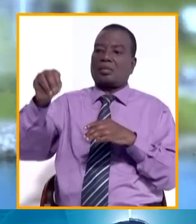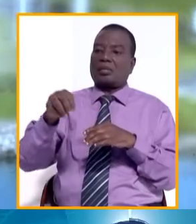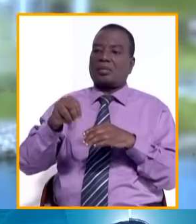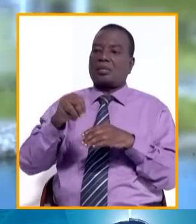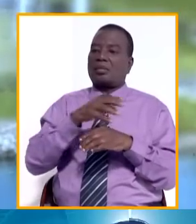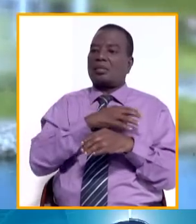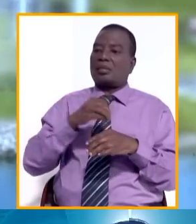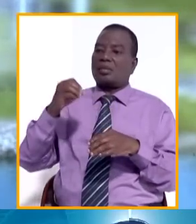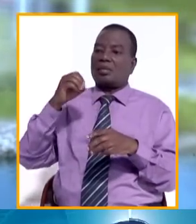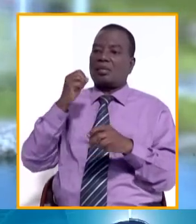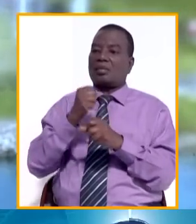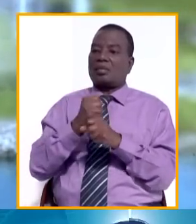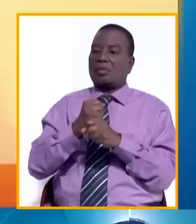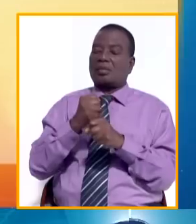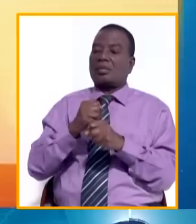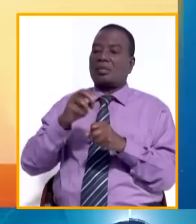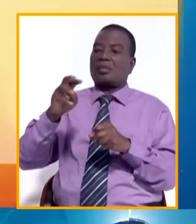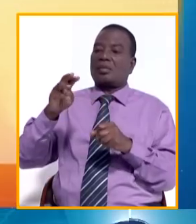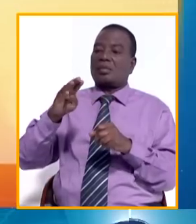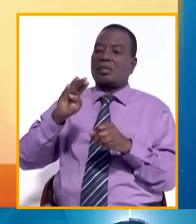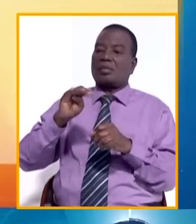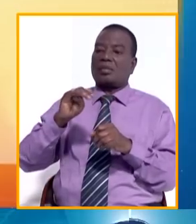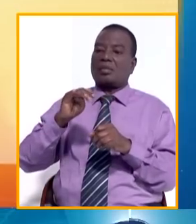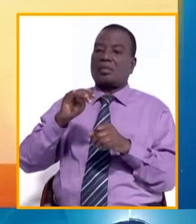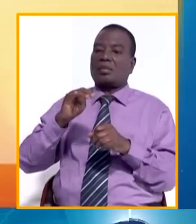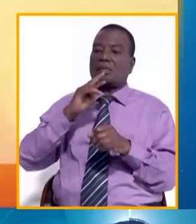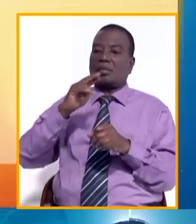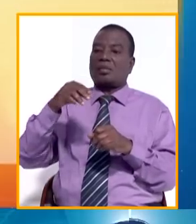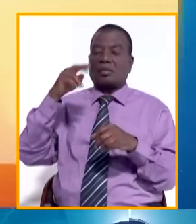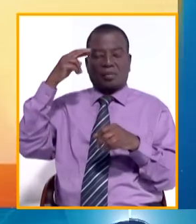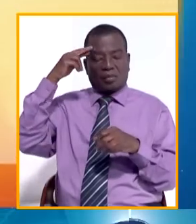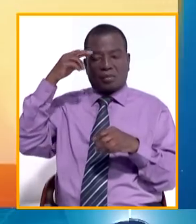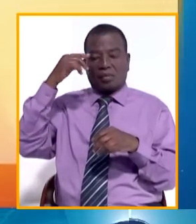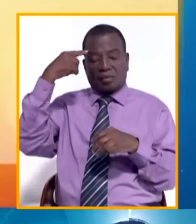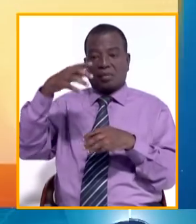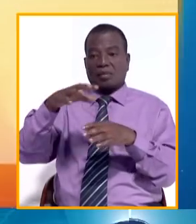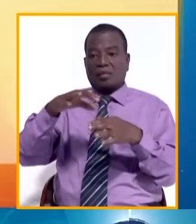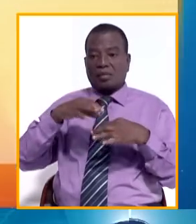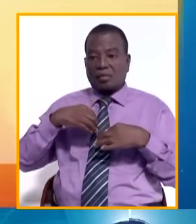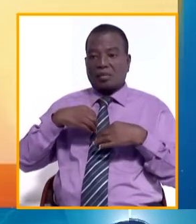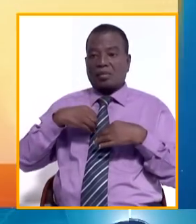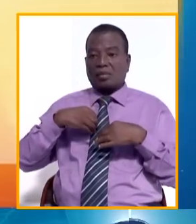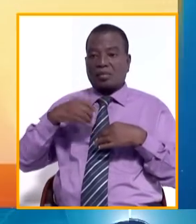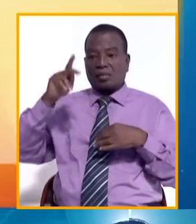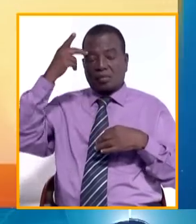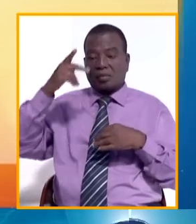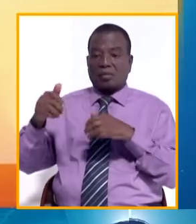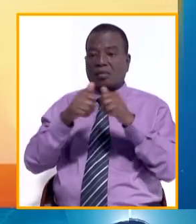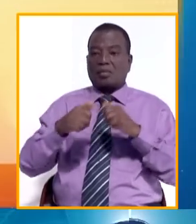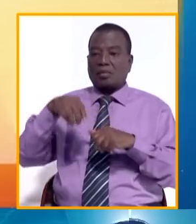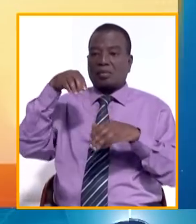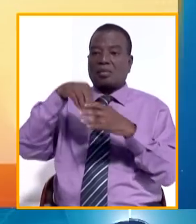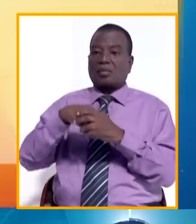de la santé et le ministère de la santé de l'hygiène publique de la couverture maladie universelle sont en réflexion pour adopter une politique commune en matière de santé